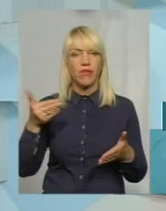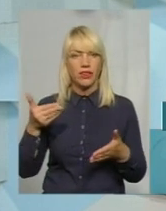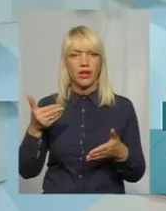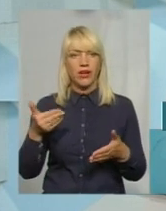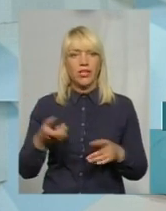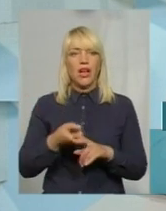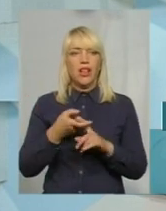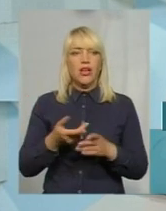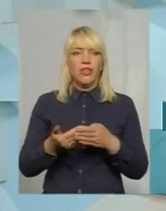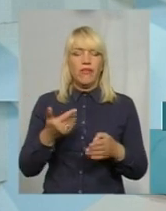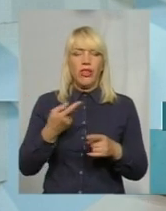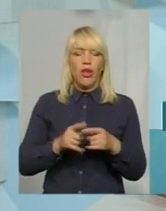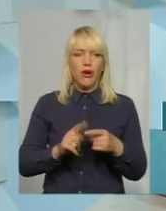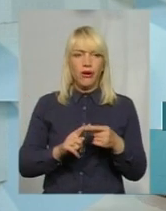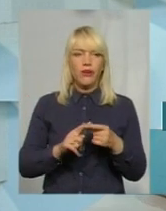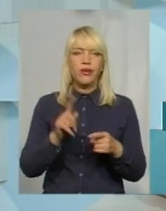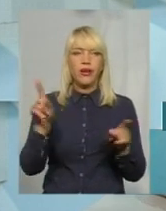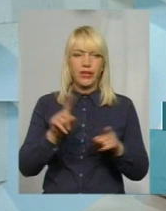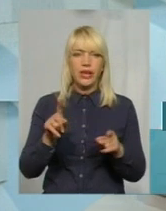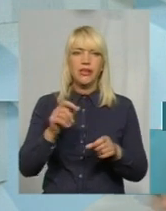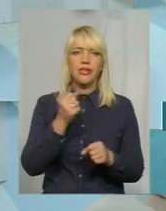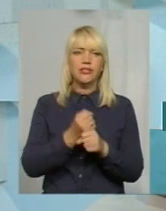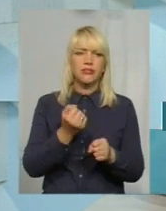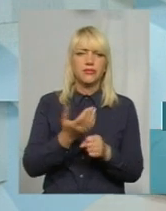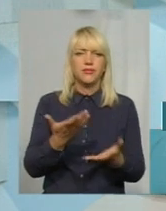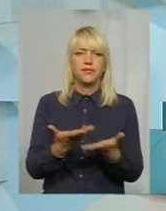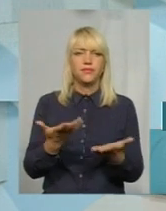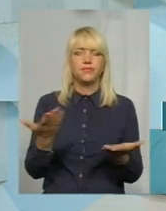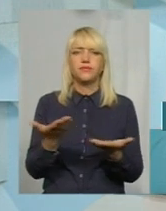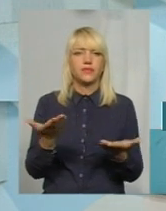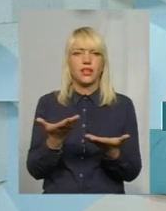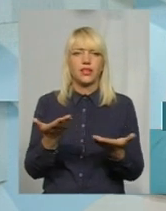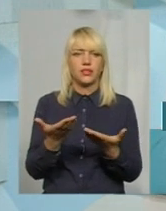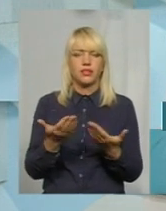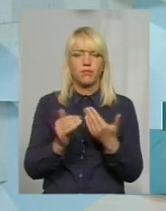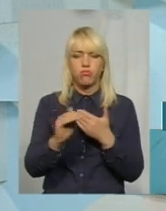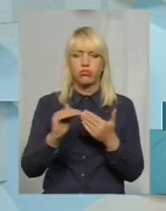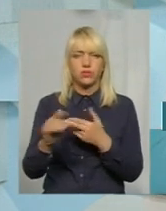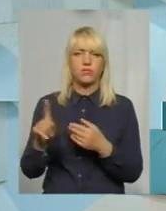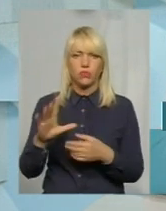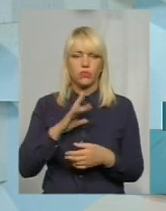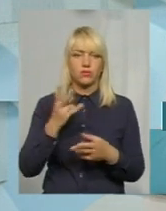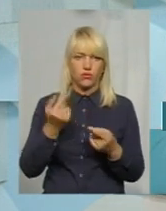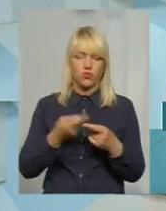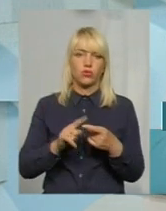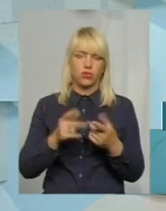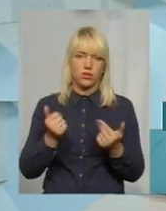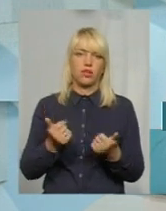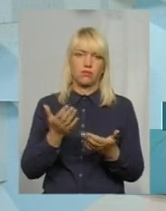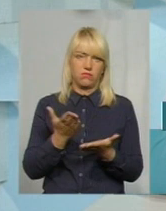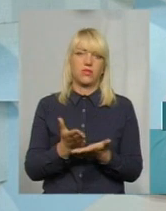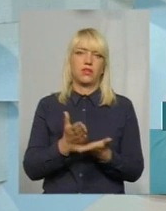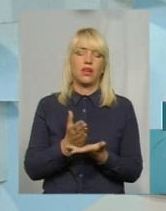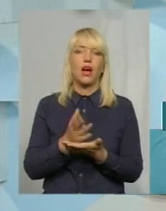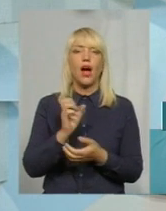залежно від того обробітку якоїсь, я не знаю якого посіву. Але воно є. Далі, звичайно, треба